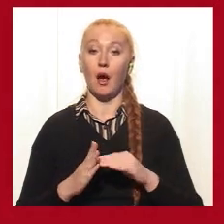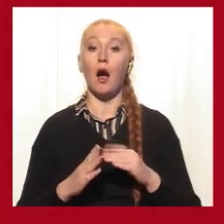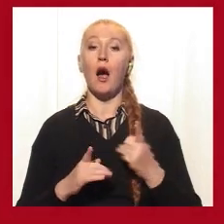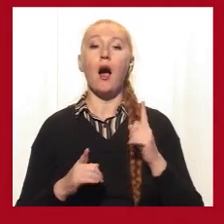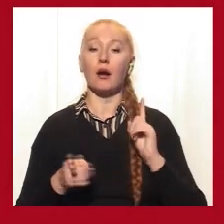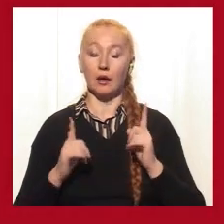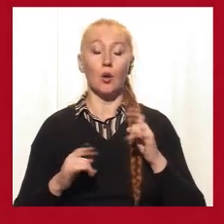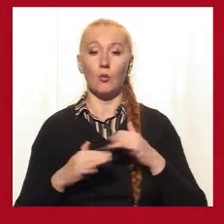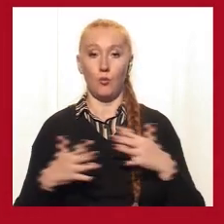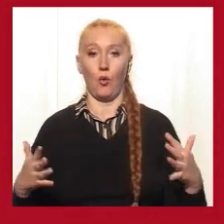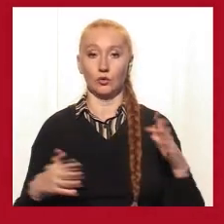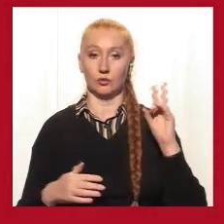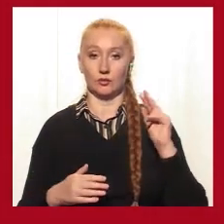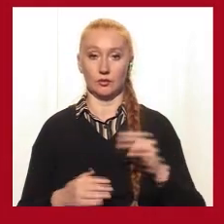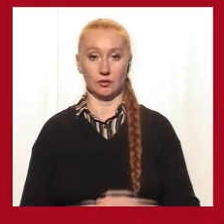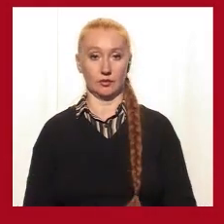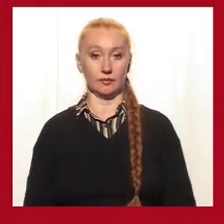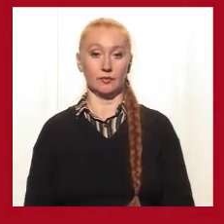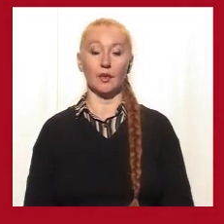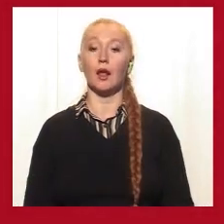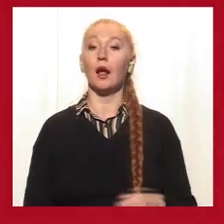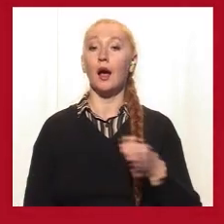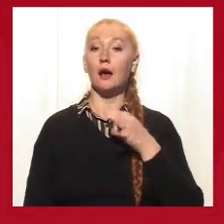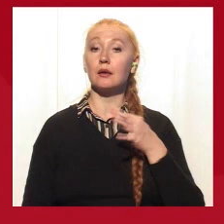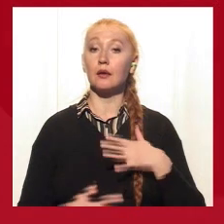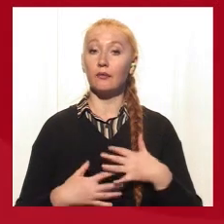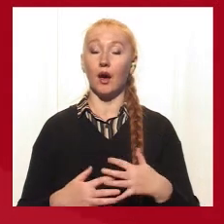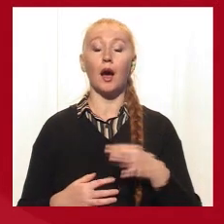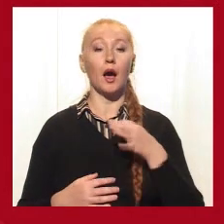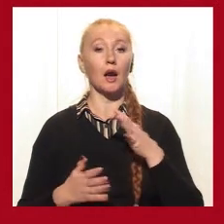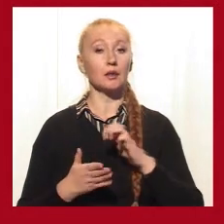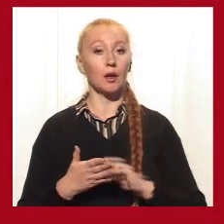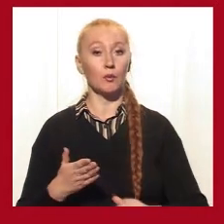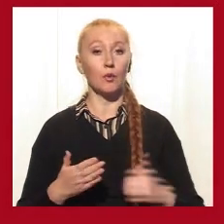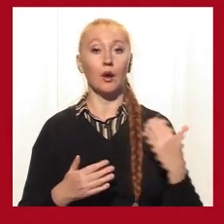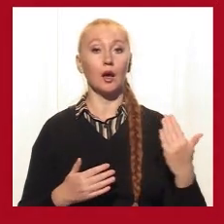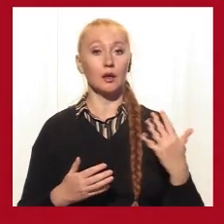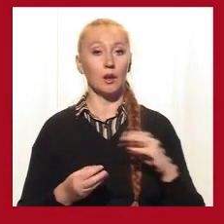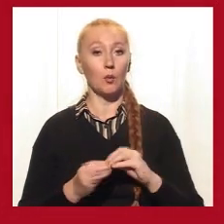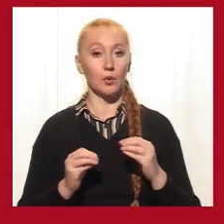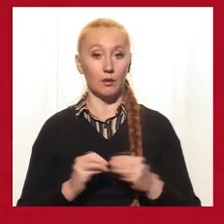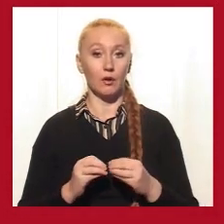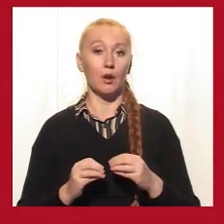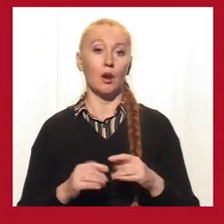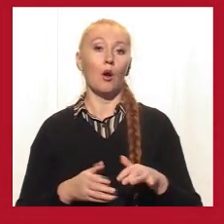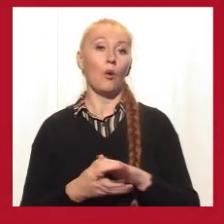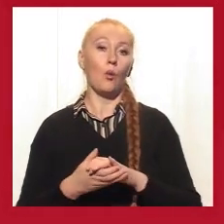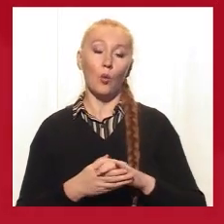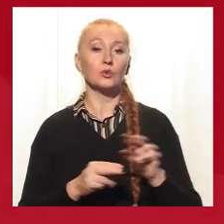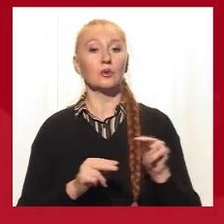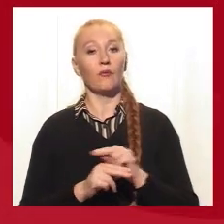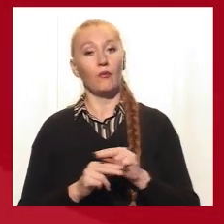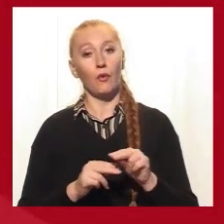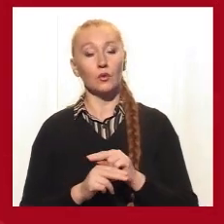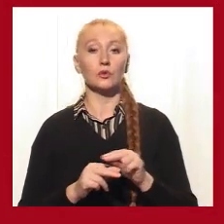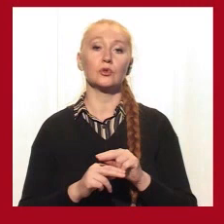будуть більше. Пані Ларисо, скажіть, ранні вагітності, ранні аборти, на вашу думку, це проблема соціуму, виховання,